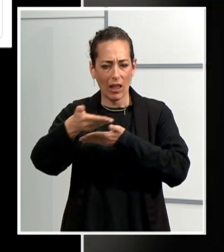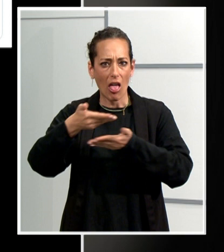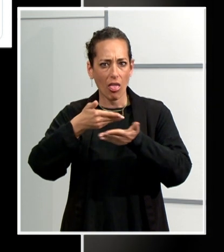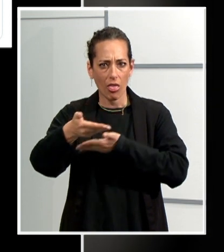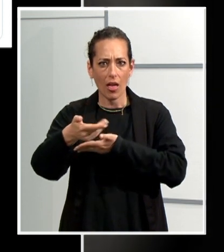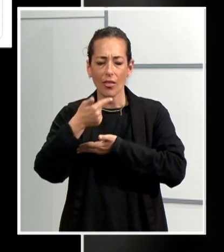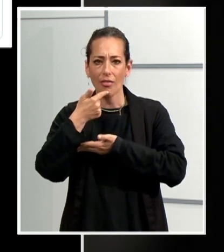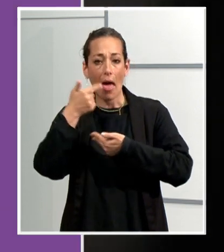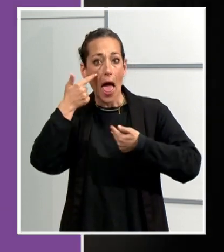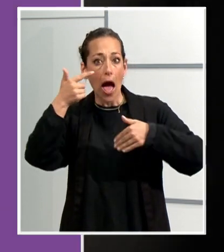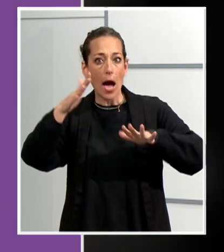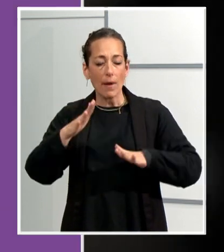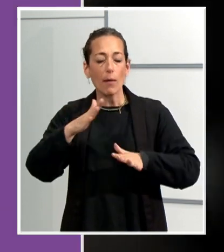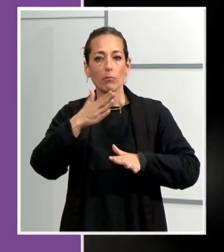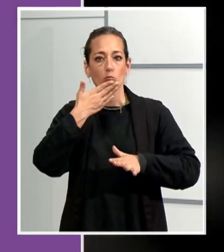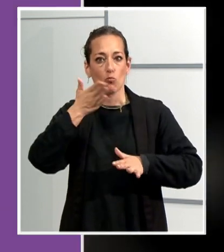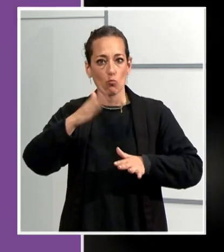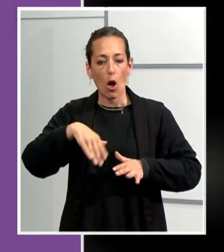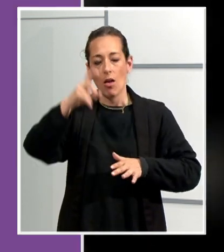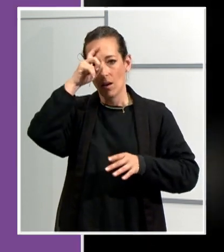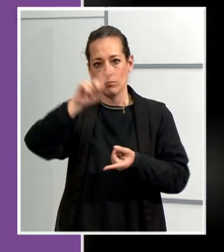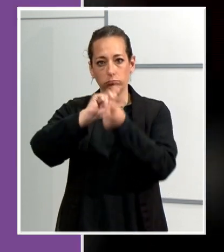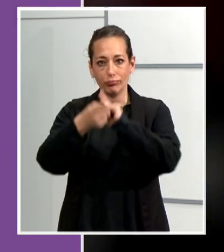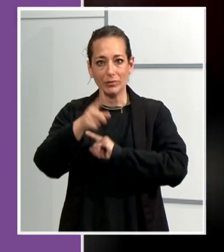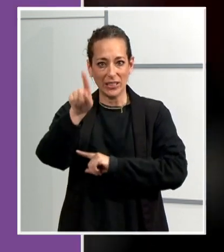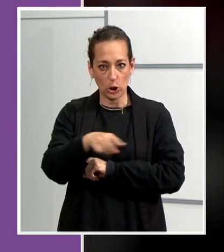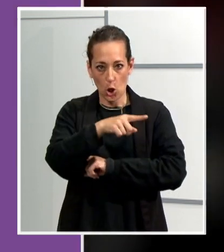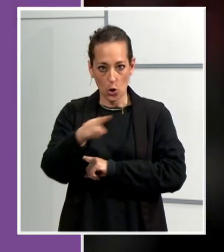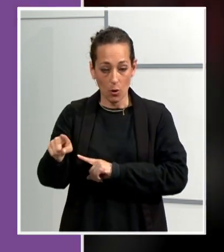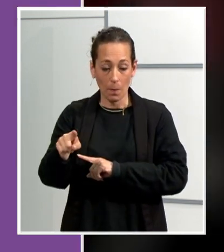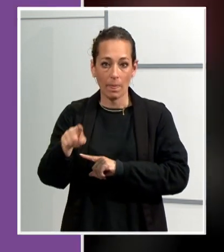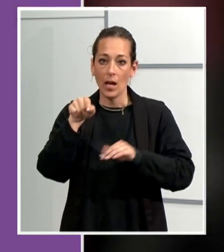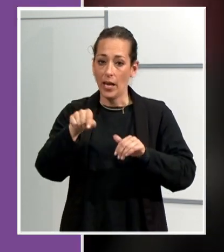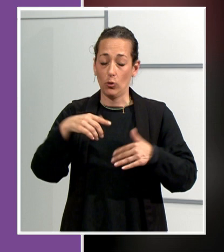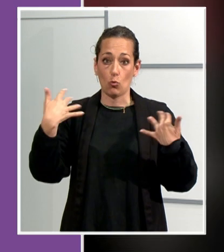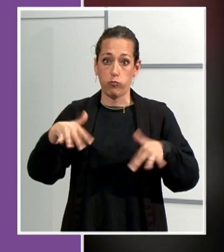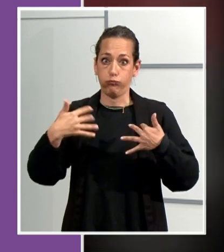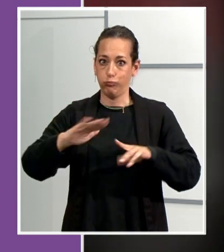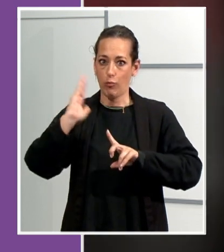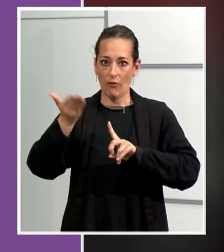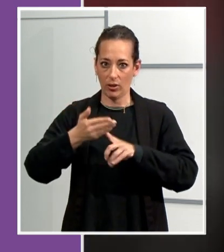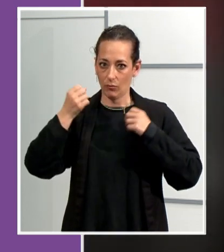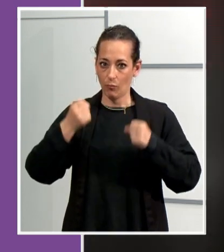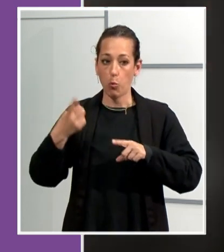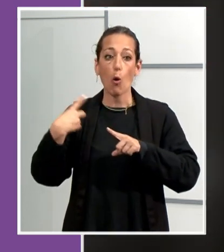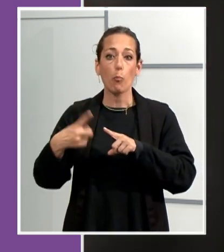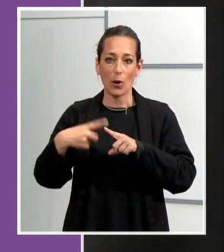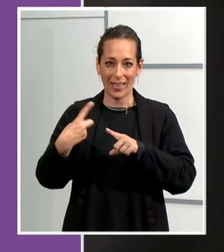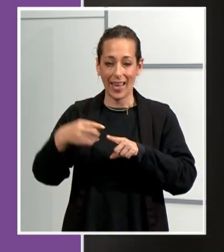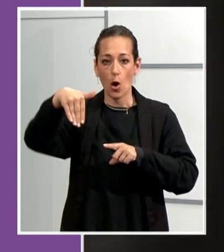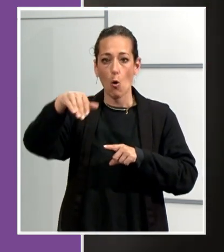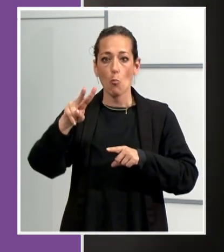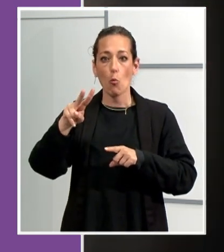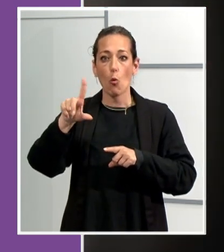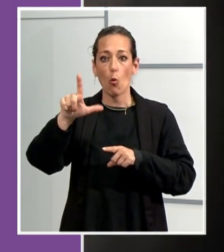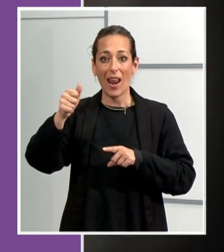de Terrassa. Això seria un altabaix. La Molassa, per exemple, també hauria de canviar de nom. Tot plegat no ha estat més que una broma innocent de l'arxiu de la que se n'ha fet un gran